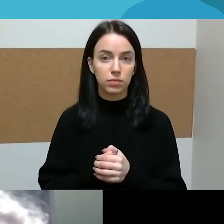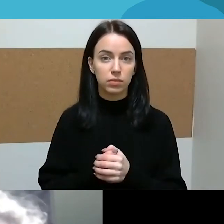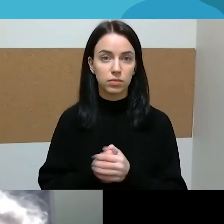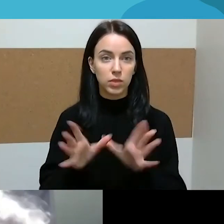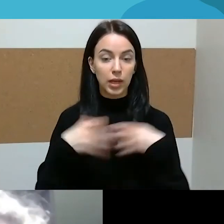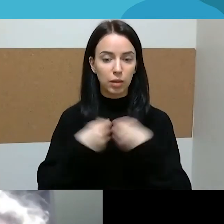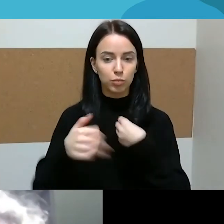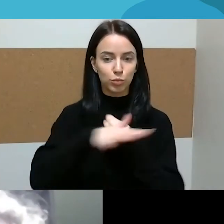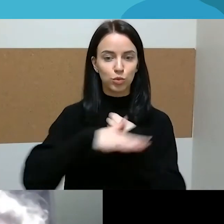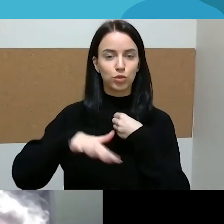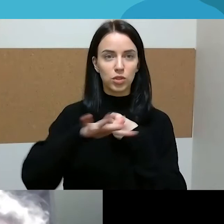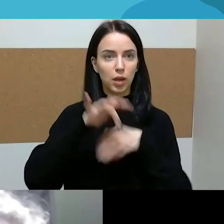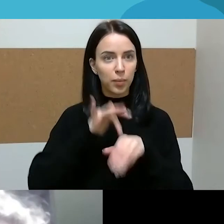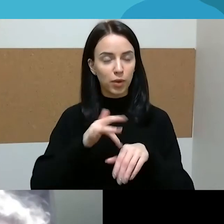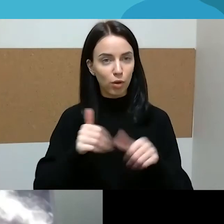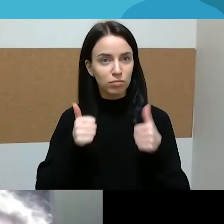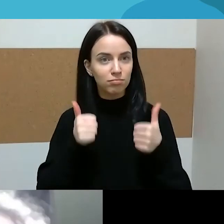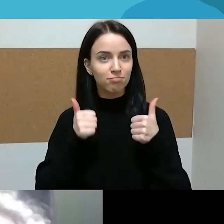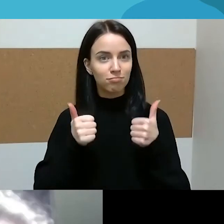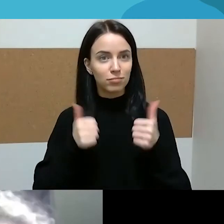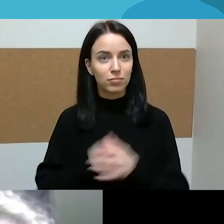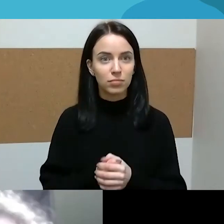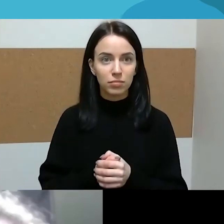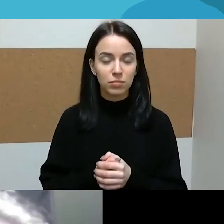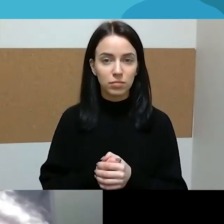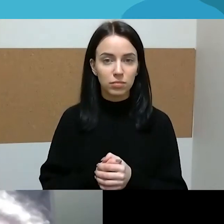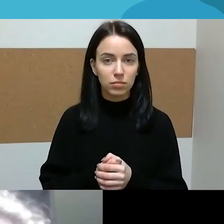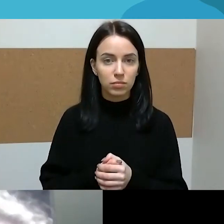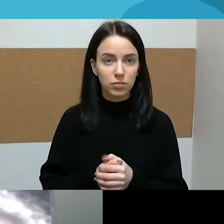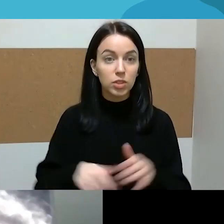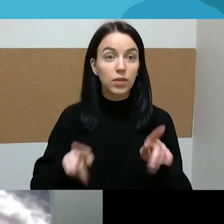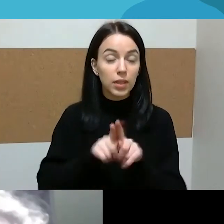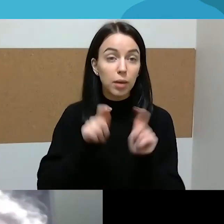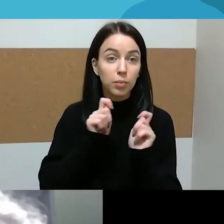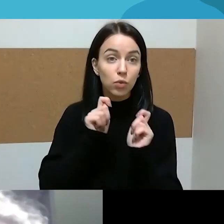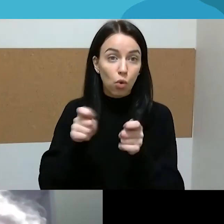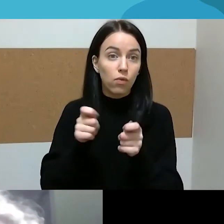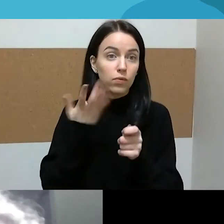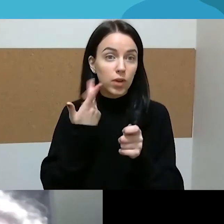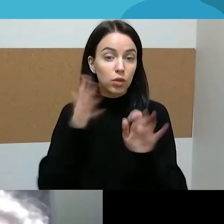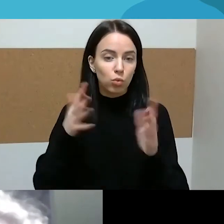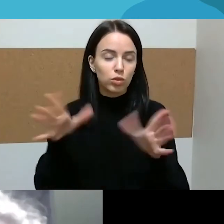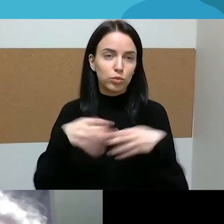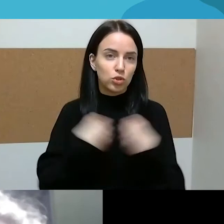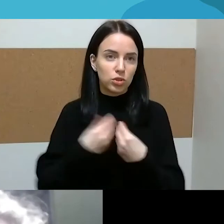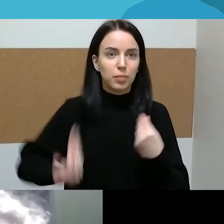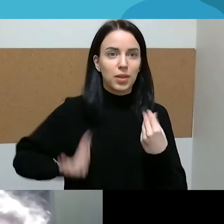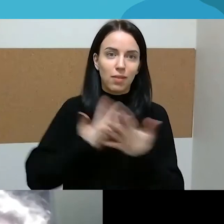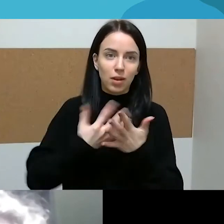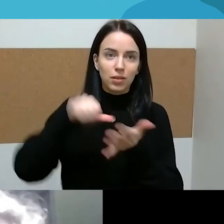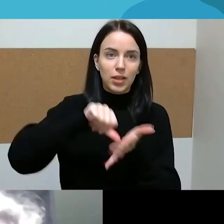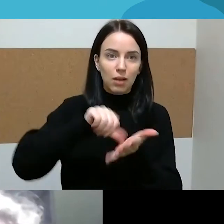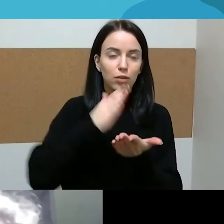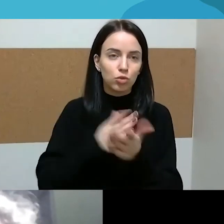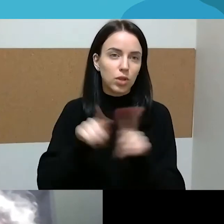apsritai šeimoje. Ir tai yra ta dovana, ką tu gauni, kada tu aktyviau dalyvauji tam šeimos gyvenimą. Jūs, Margarita,